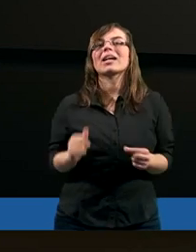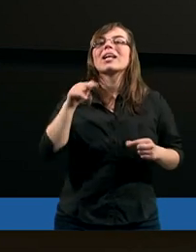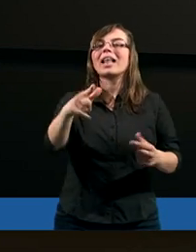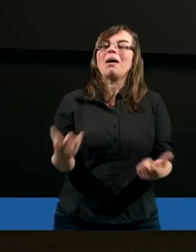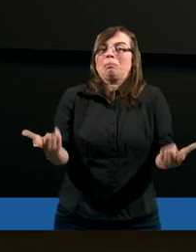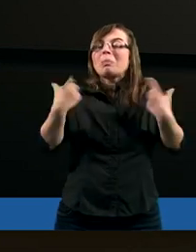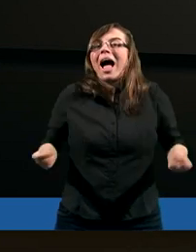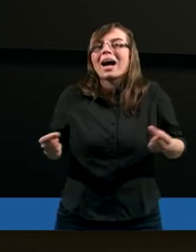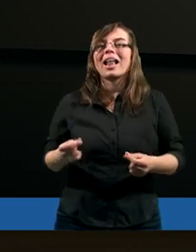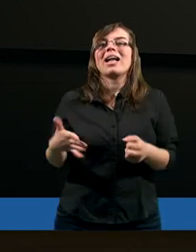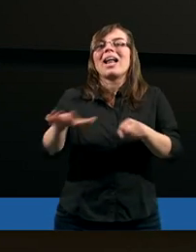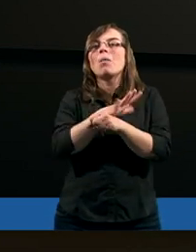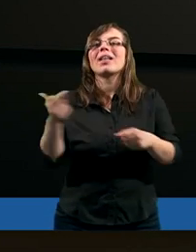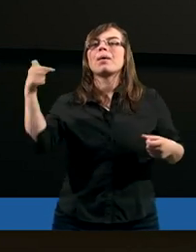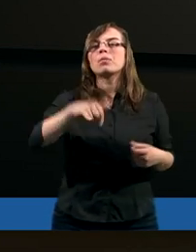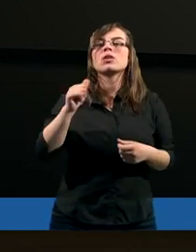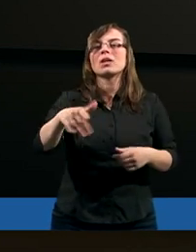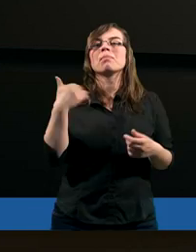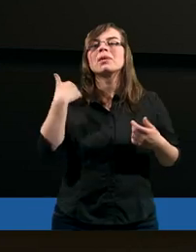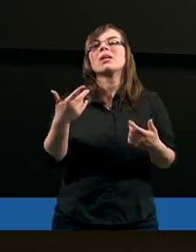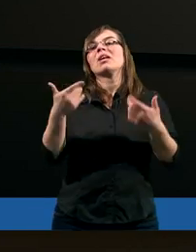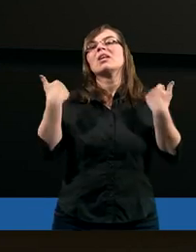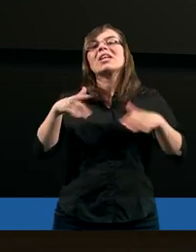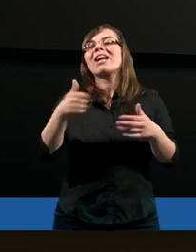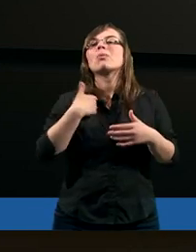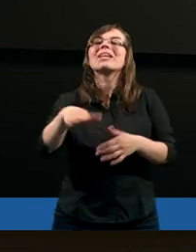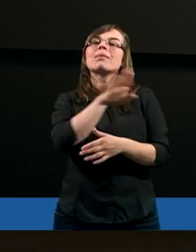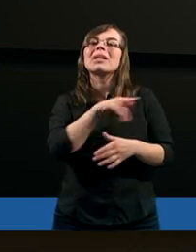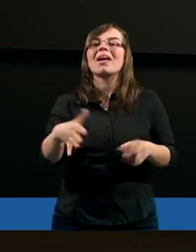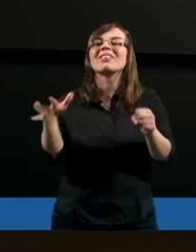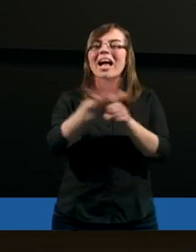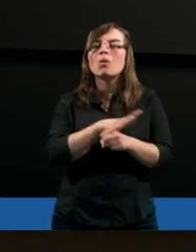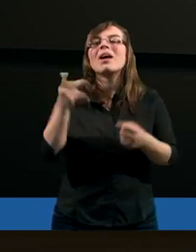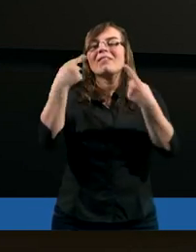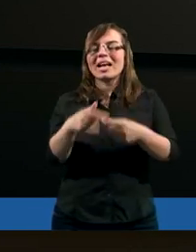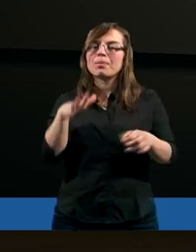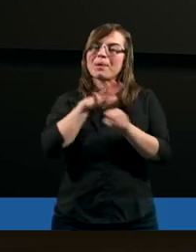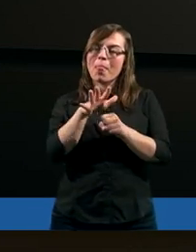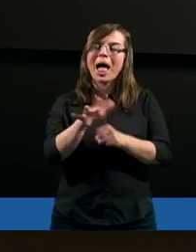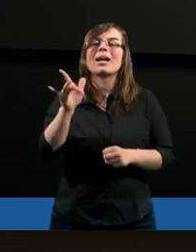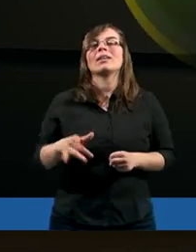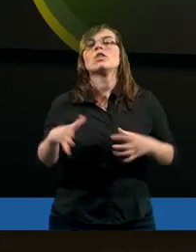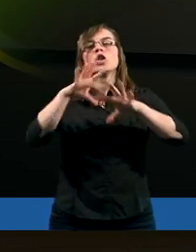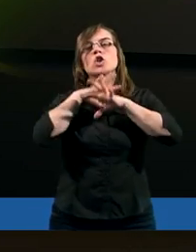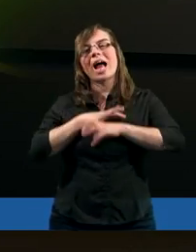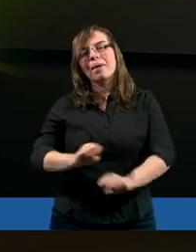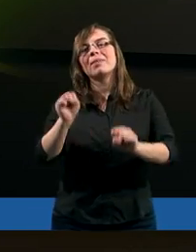ta nagła zagłada przyjdzie i on nie chce, abyśmy zginęli w tej zagładzie. Ale wiersz piętnasty.